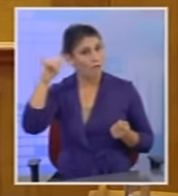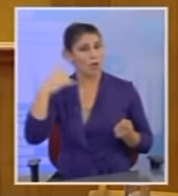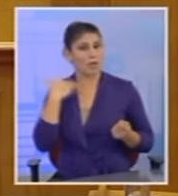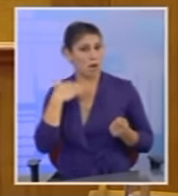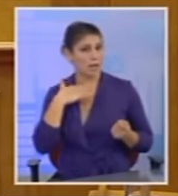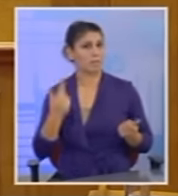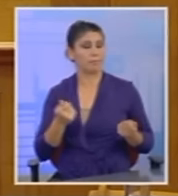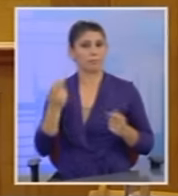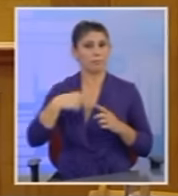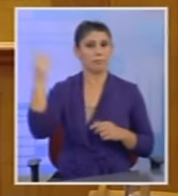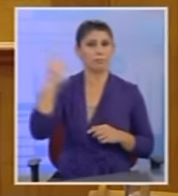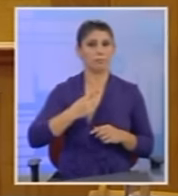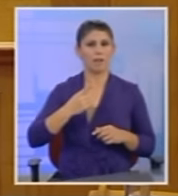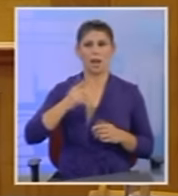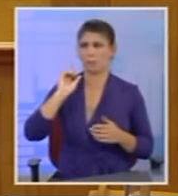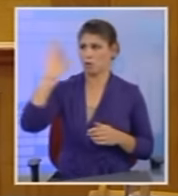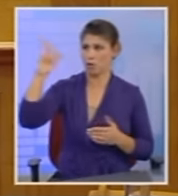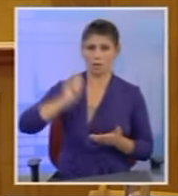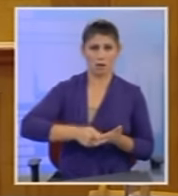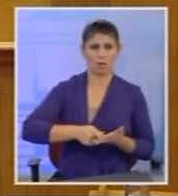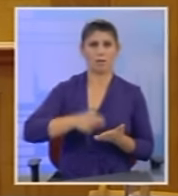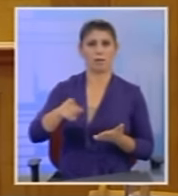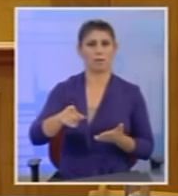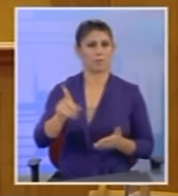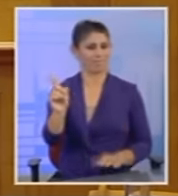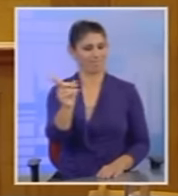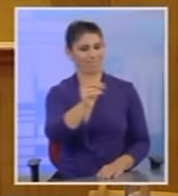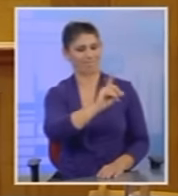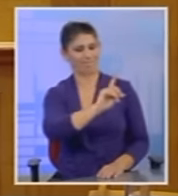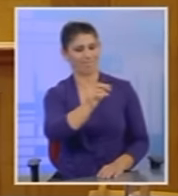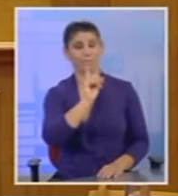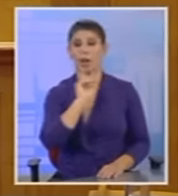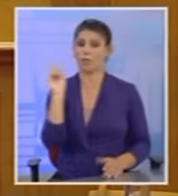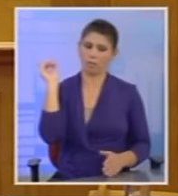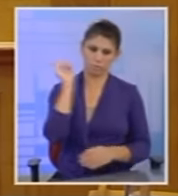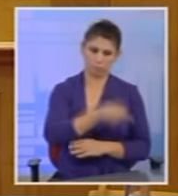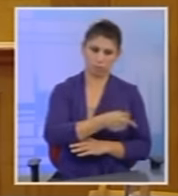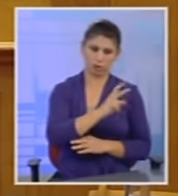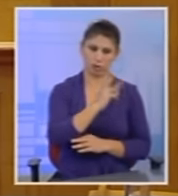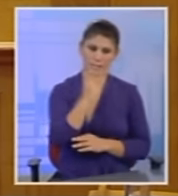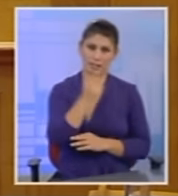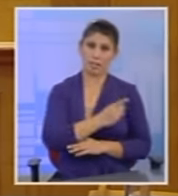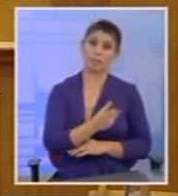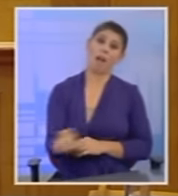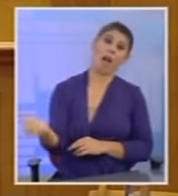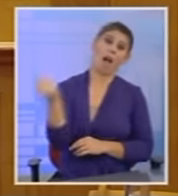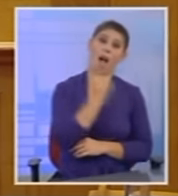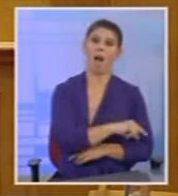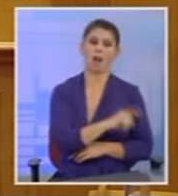στη συντριπτική ψηφία εισαγωγής και σας είπε δεν θα βάλετε 20% στο βοδινό. Βάλετε κάπου αλλού.